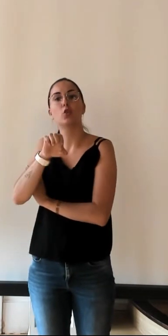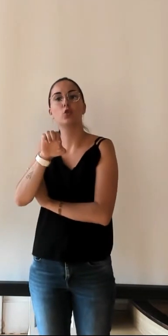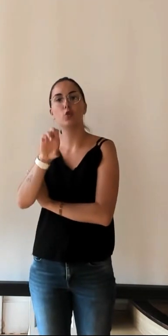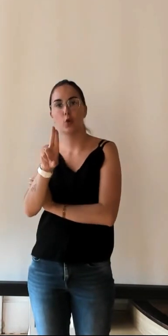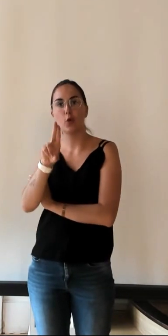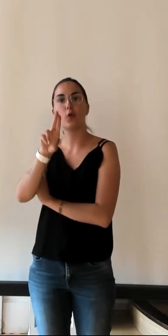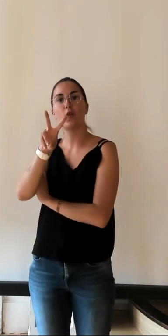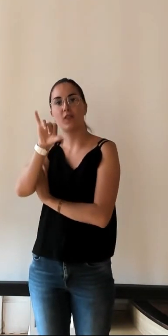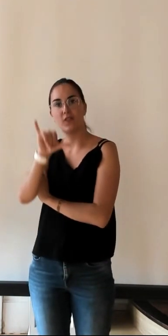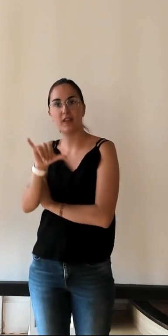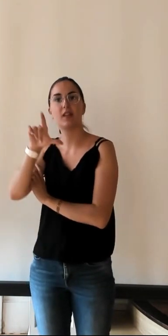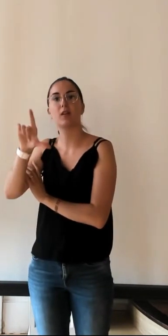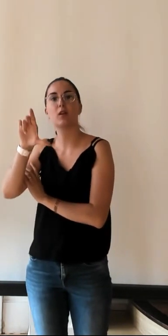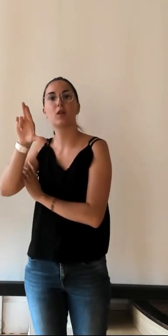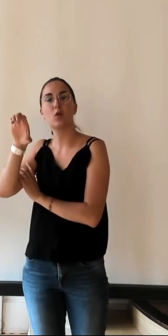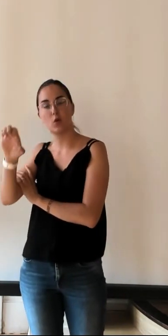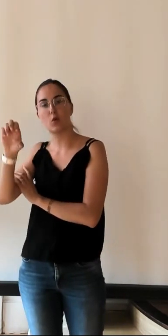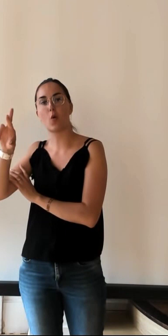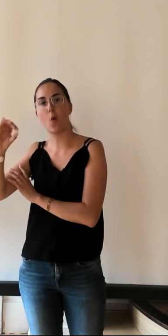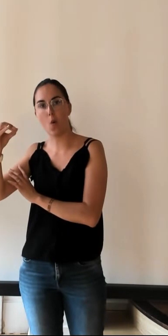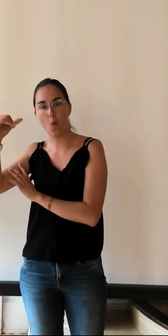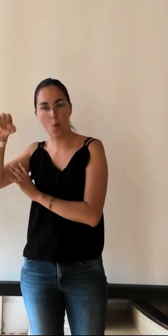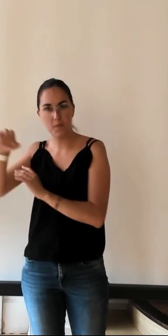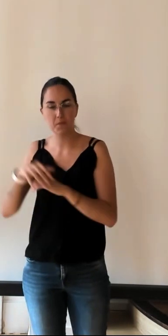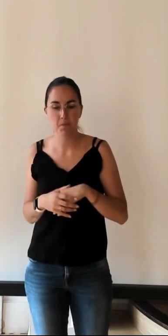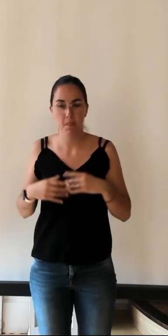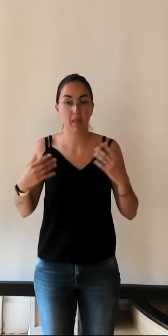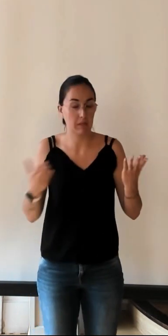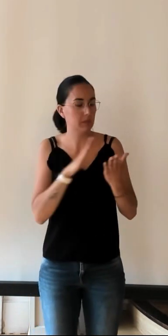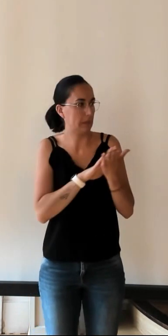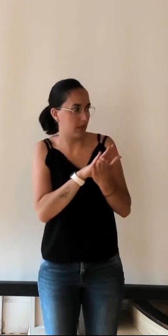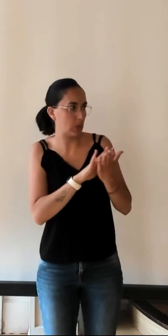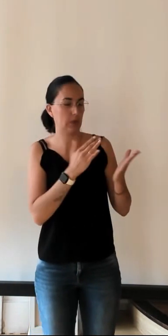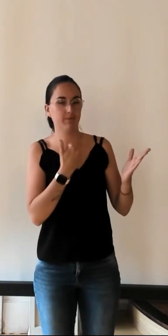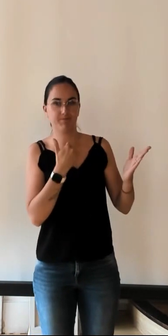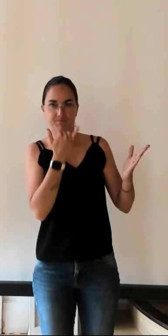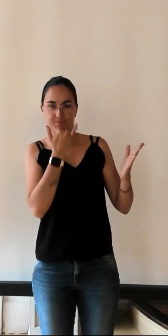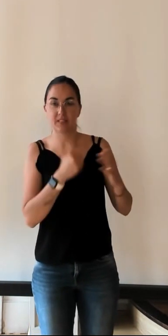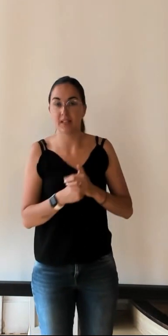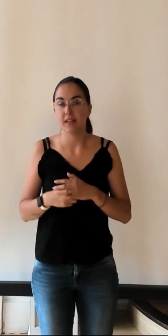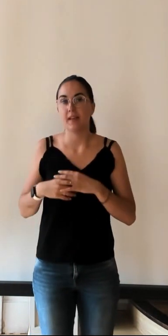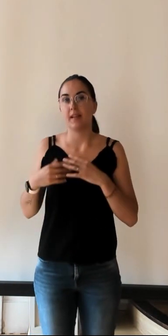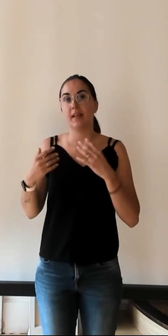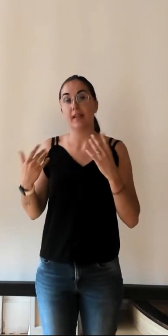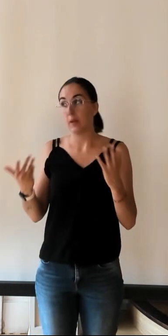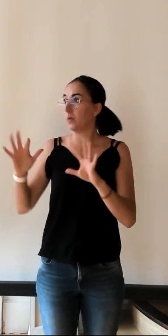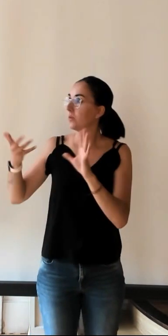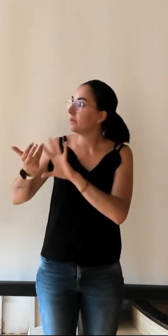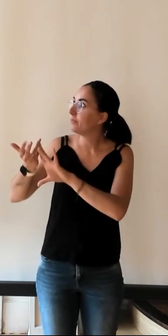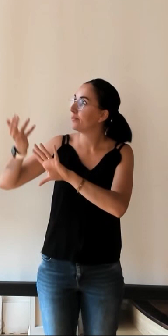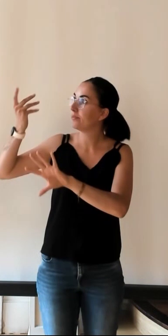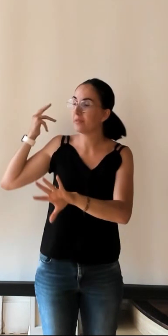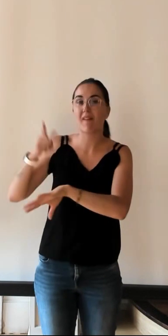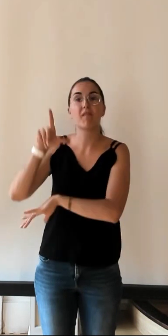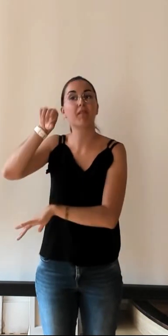que Neuville-Roy, merci de cette rectification. Et puis, depuis 20 ans, un poste aux archives